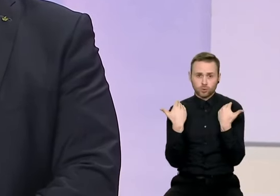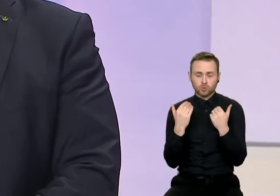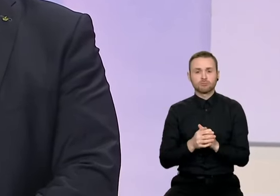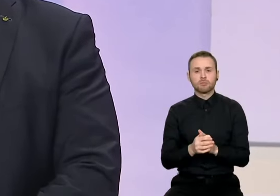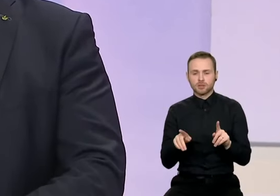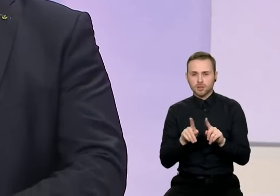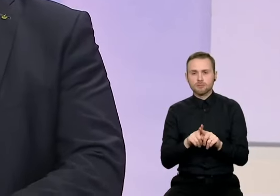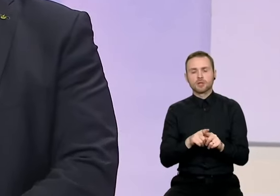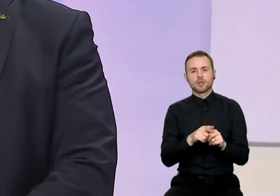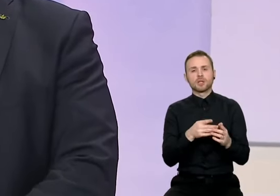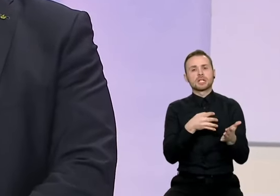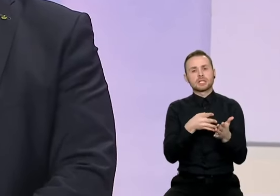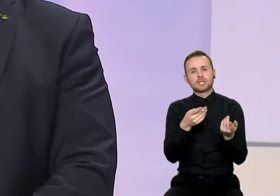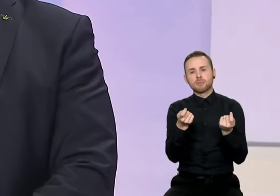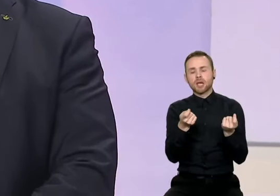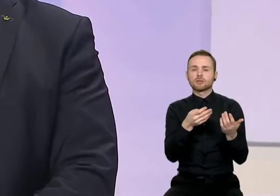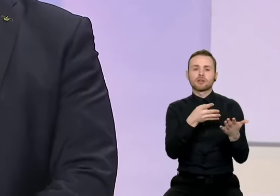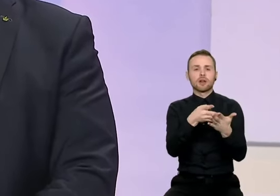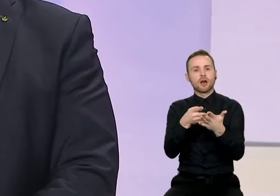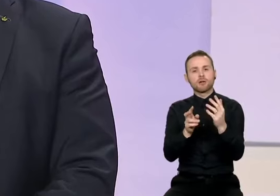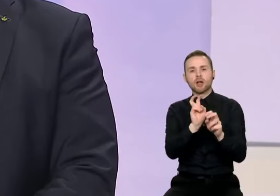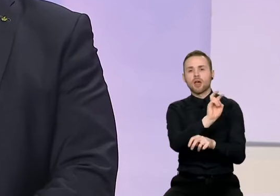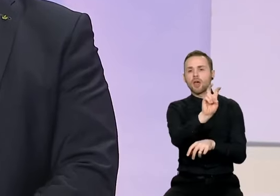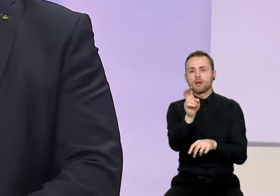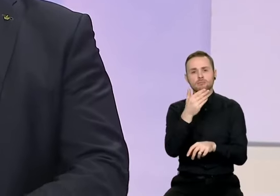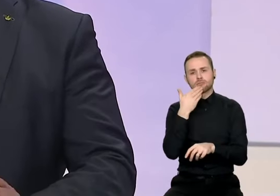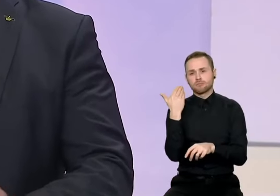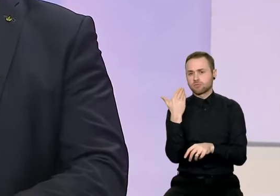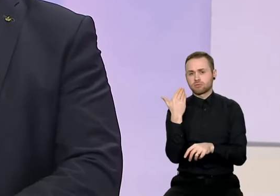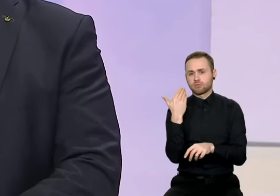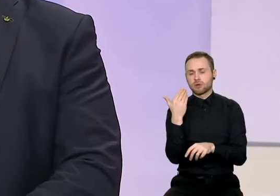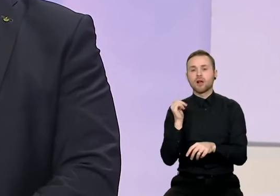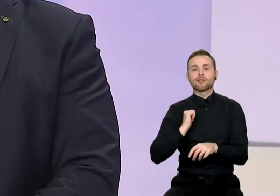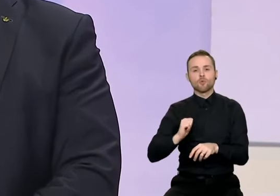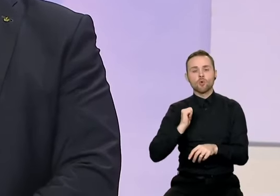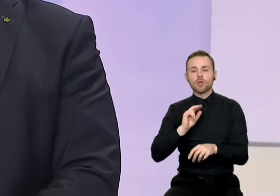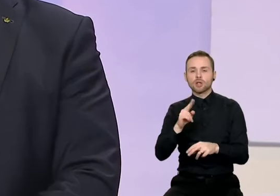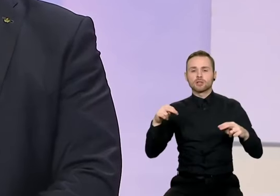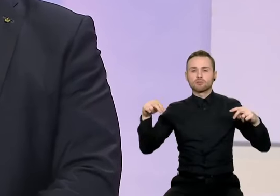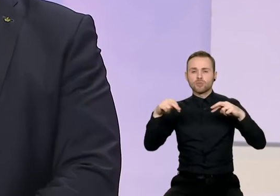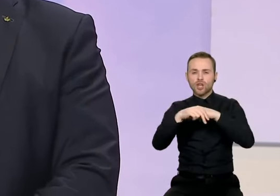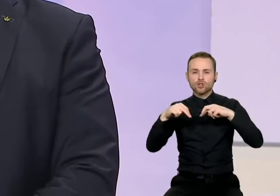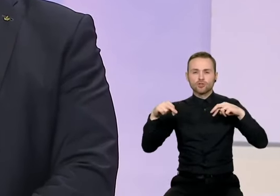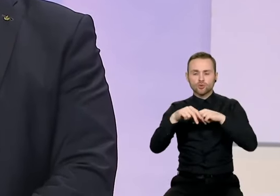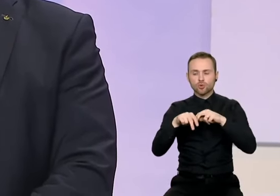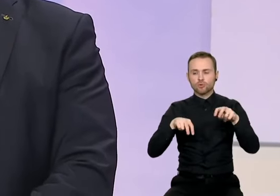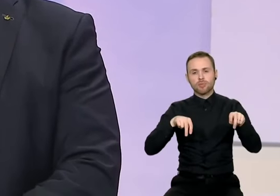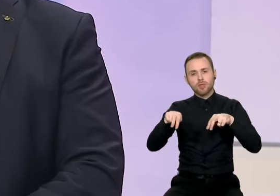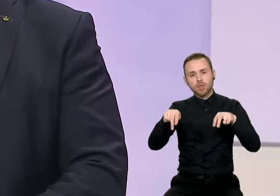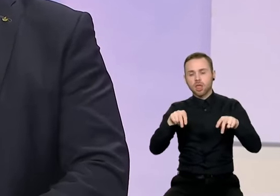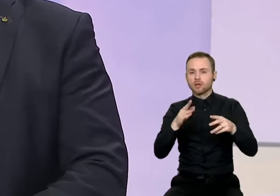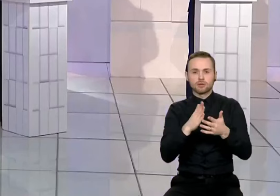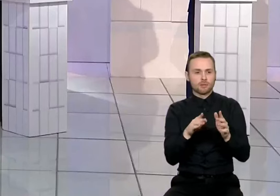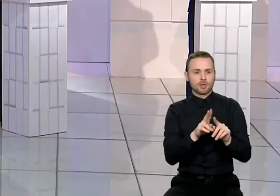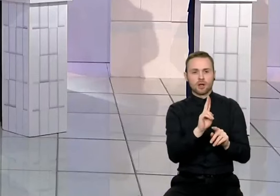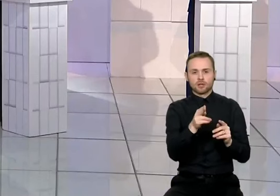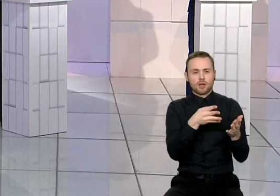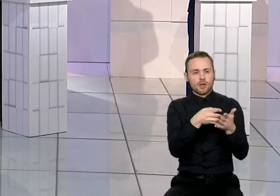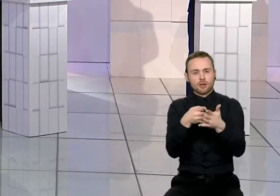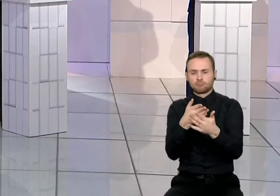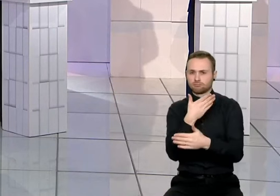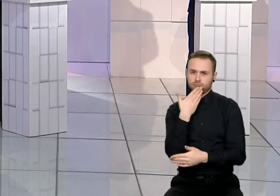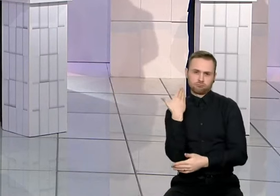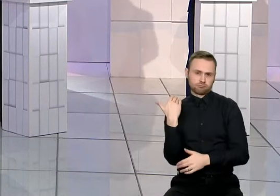gerokai susilpnintas, niekas seniausiai nebimato piešiųjų patrolių. Aš nesakau, kad būtinai policijai reikia... Taip rėm pa dviem metų. Tačiau